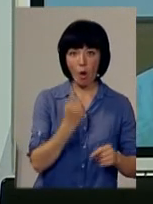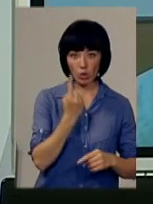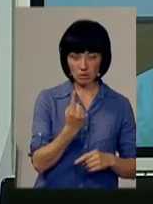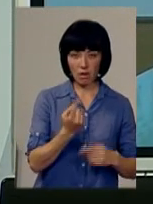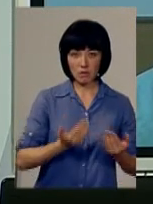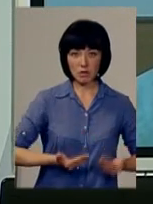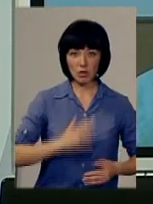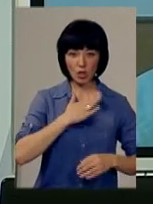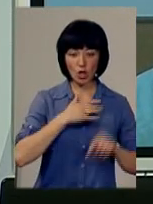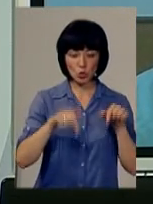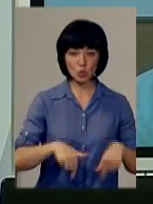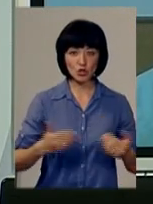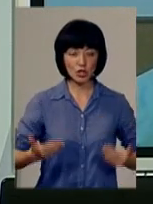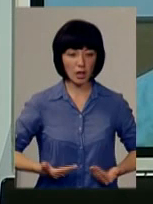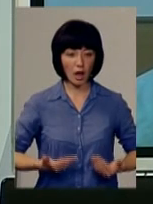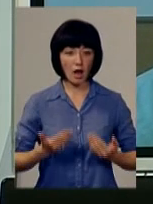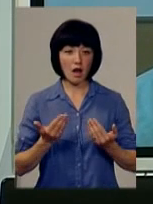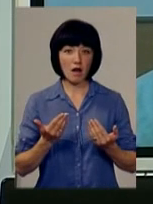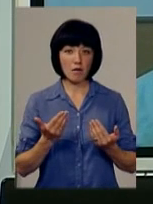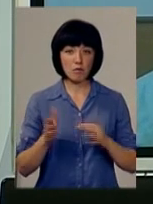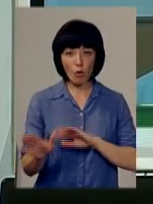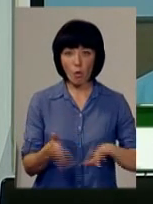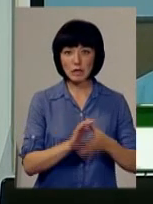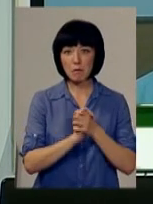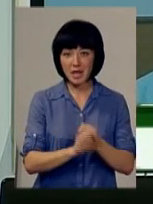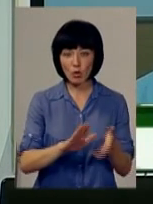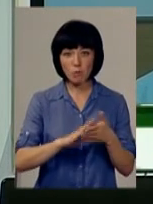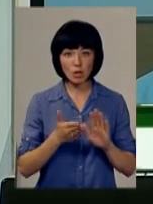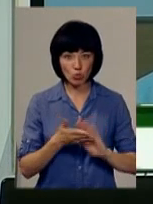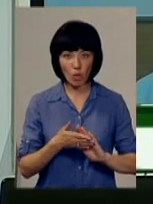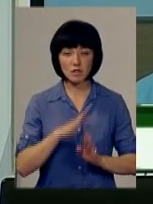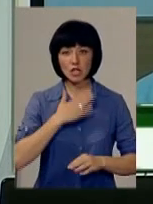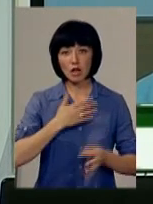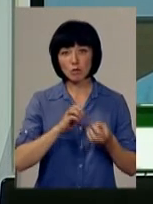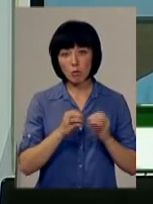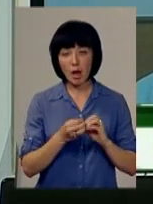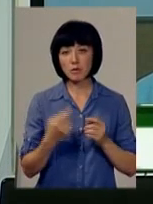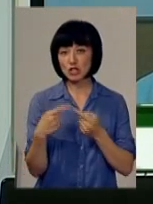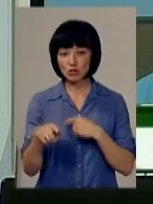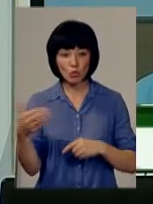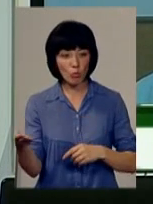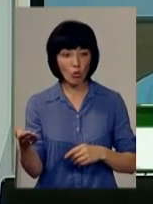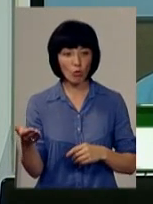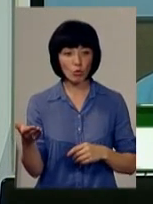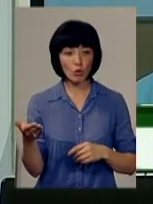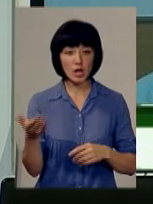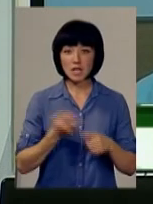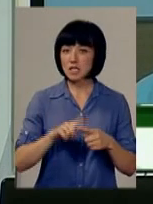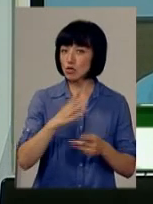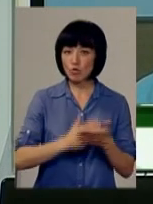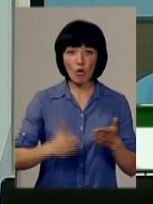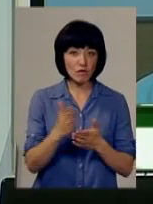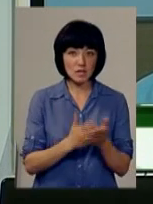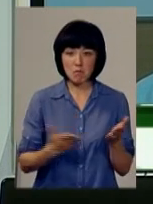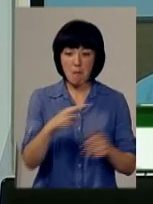Одна реальність – наше тут життя, яке проходить в мирній обстановці. Наші проблеми з іншої сторони – це зовсім,